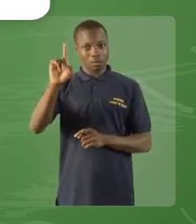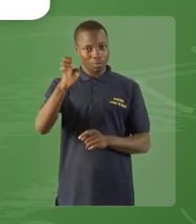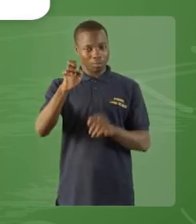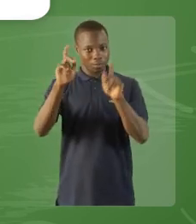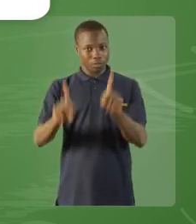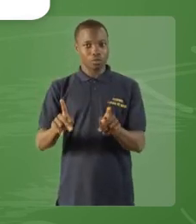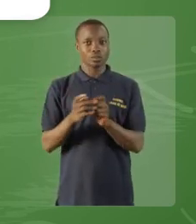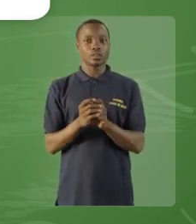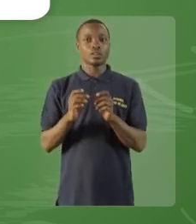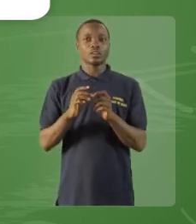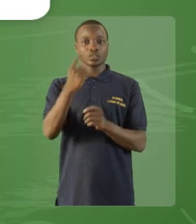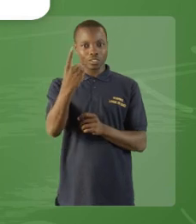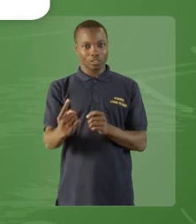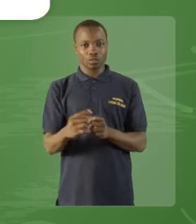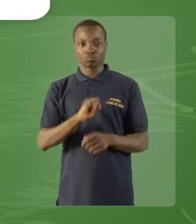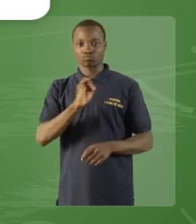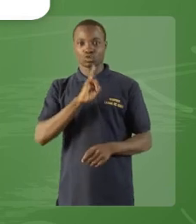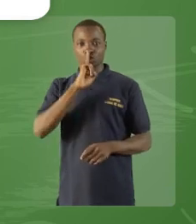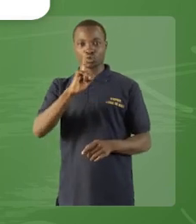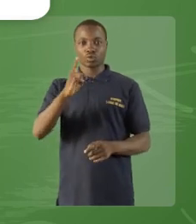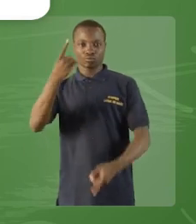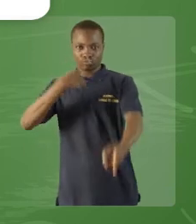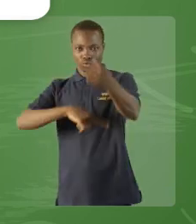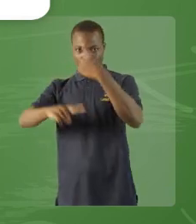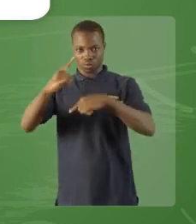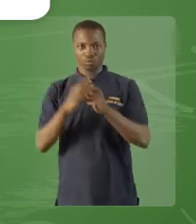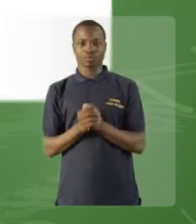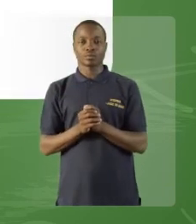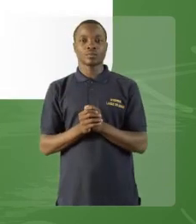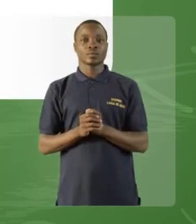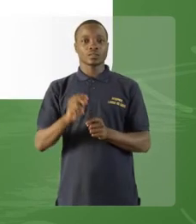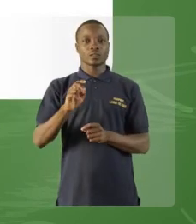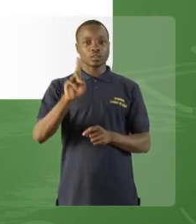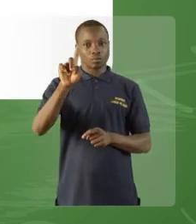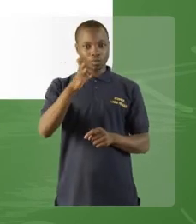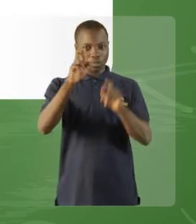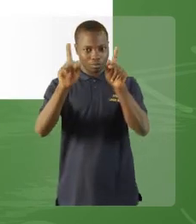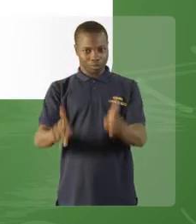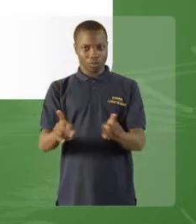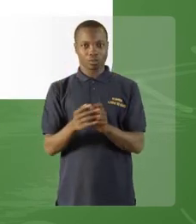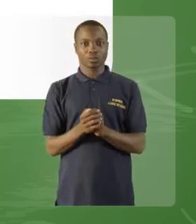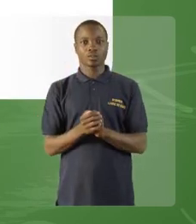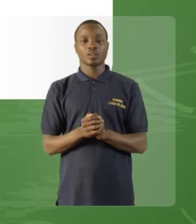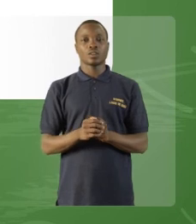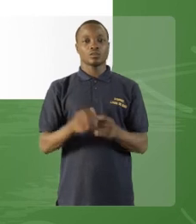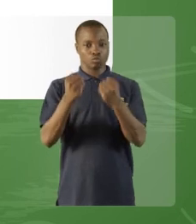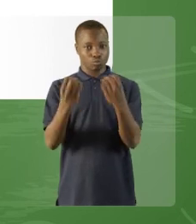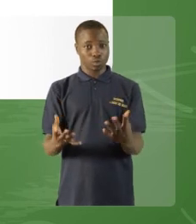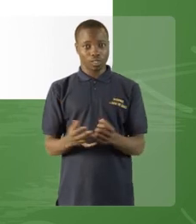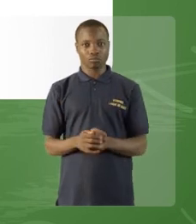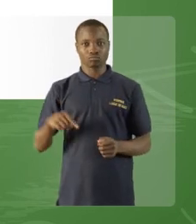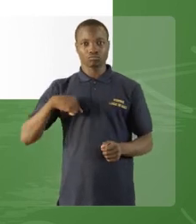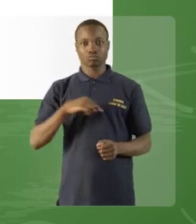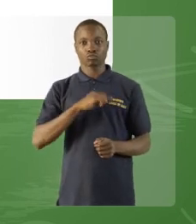l'indicatif. Je conjugue le verbe « la première personne du singulier «